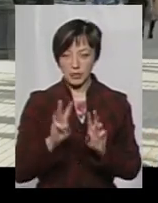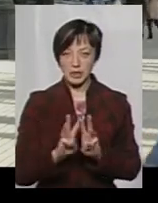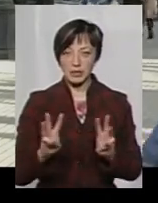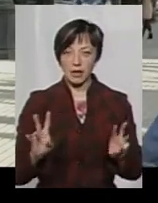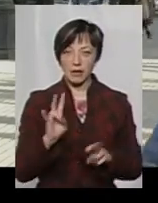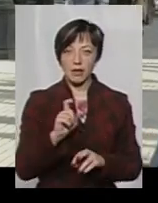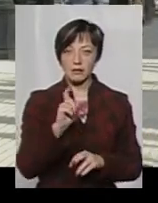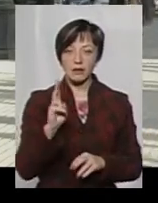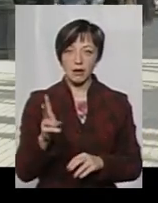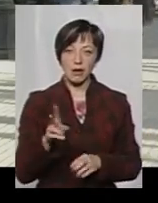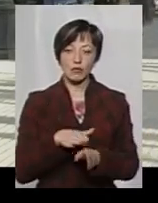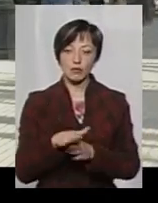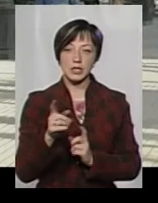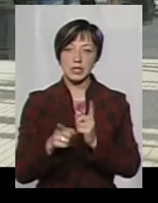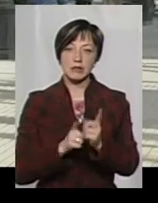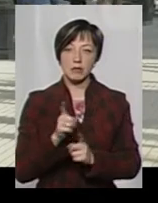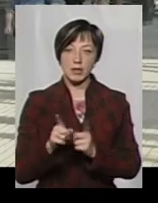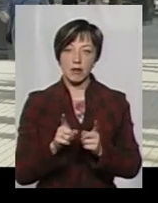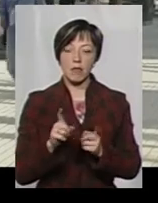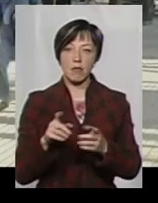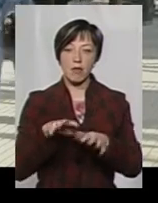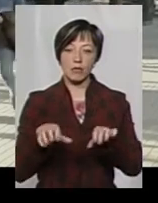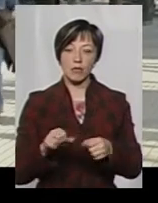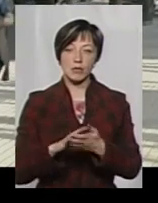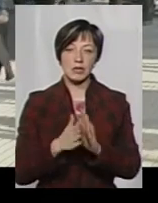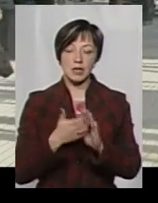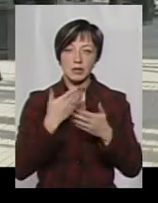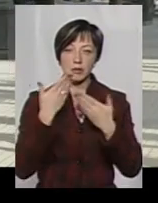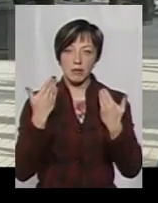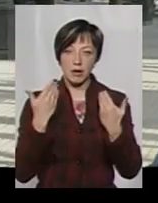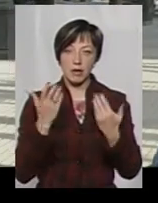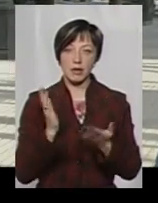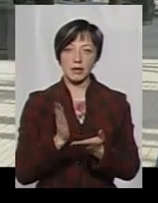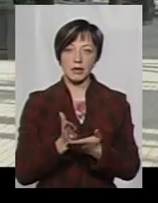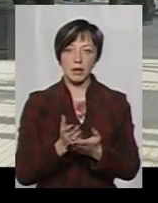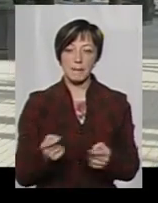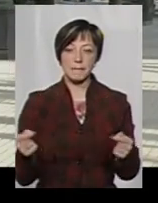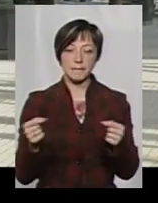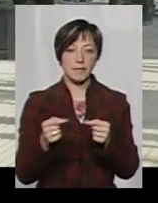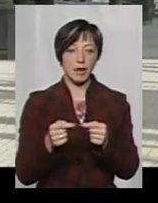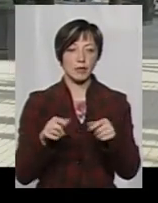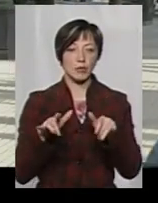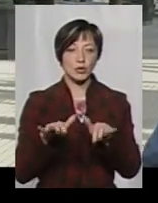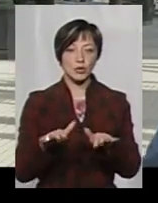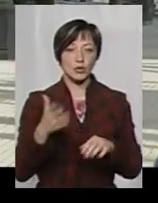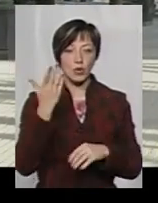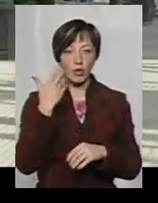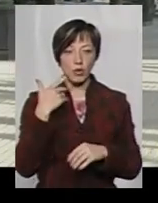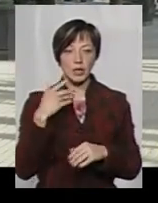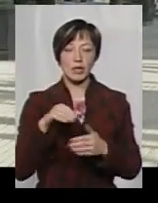НАЗК про те, що відбулися зміни в майдновому стані немає. Є певна процедура, коли